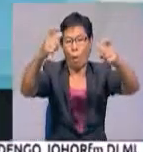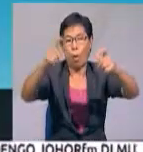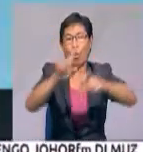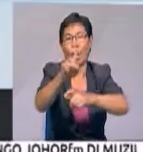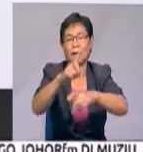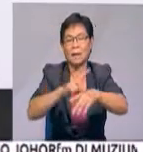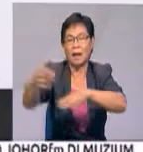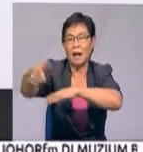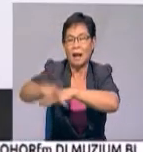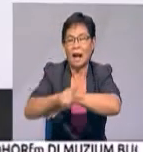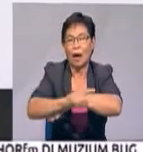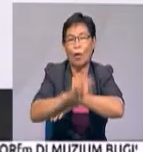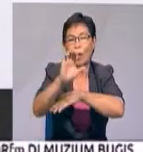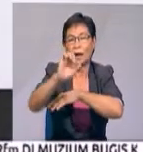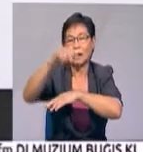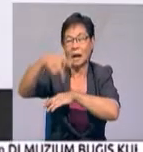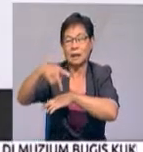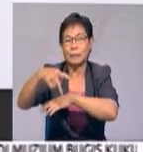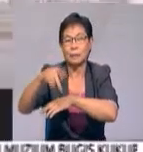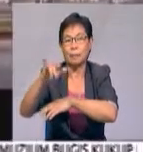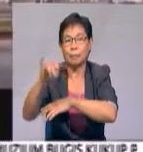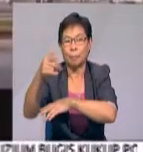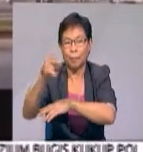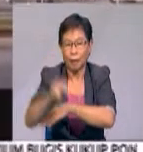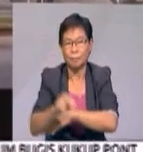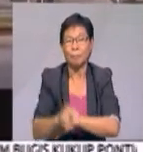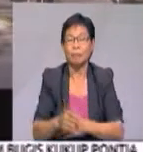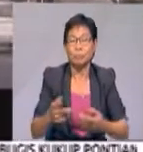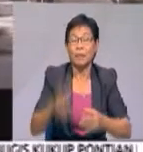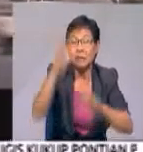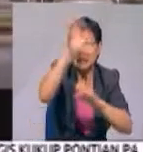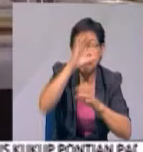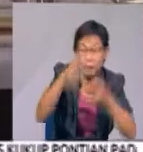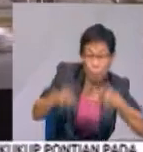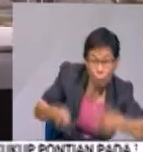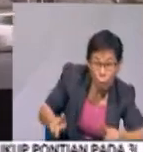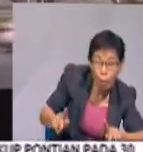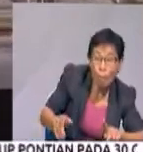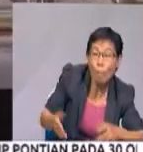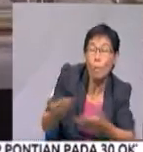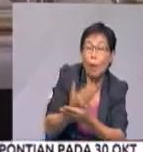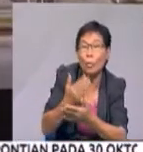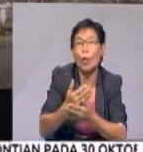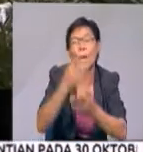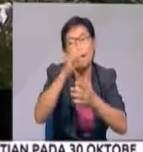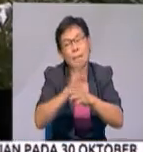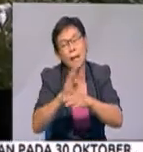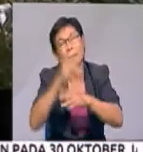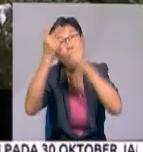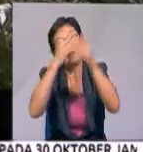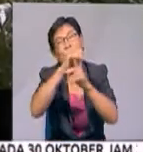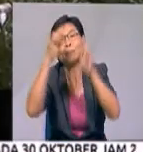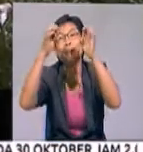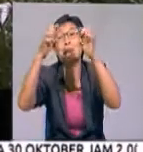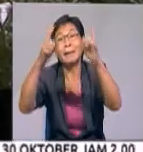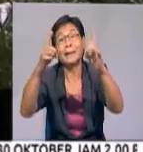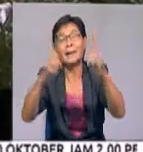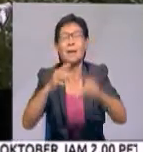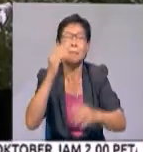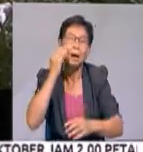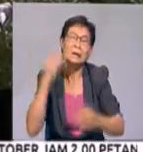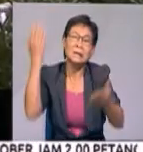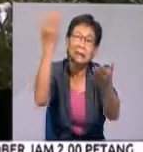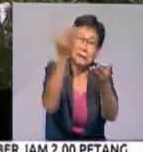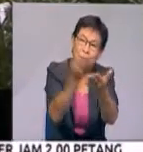Caspian. Selain itu, Malaysia juga akan terus meneroka peluang baru seperti perniagaan, pelancongan dan pendidikan. Tunduk Tomahari dijangka